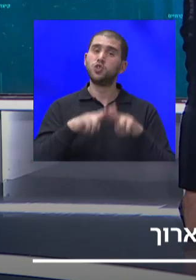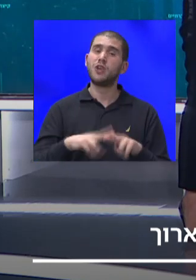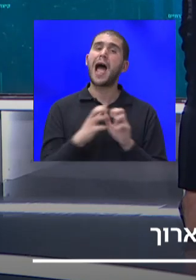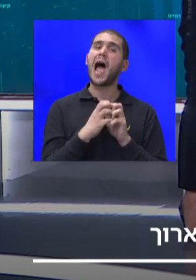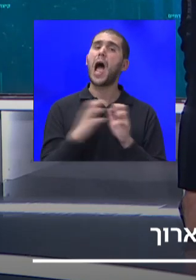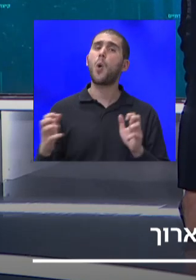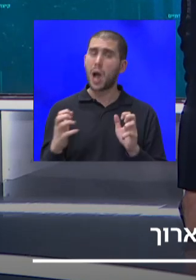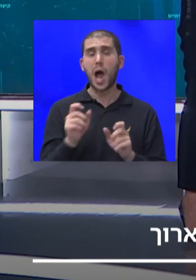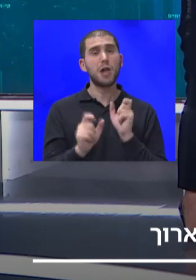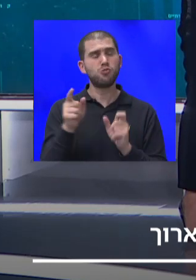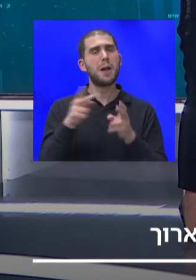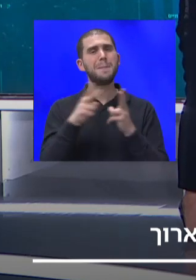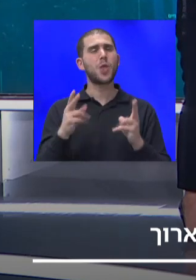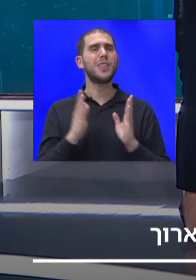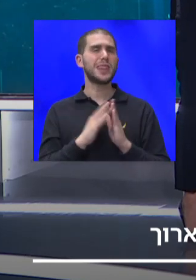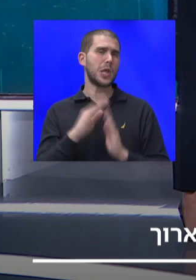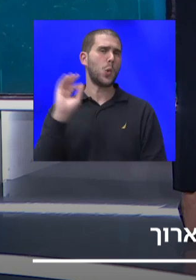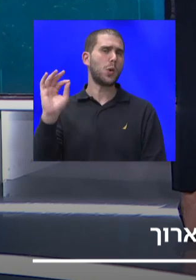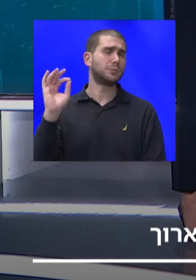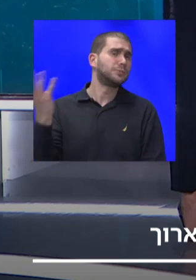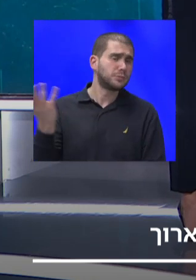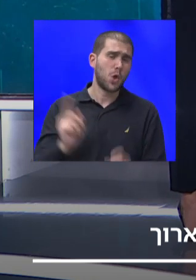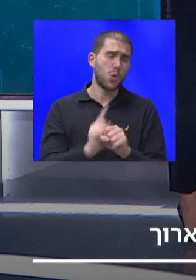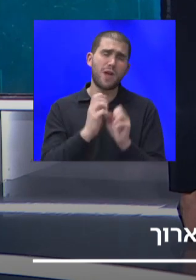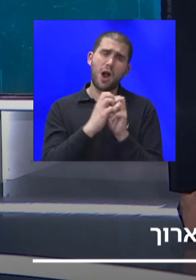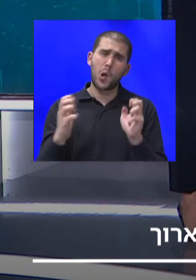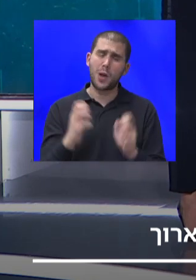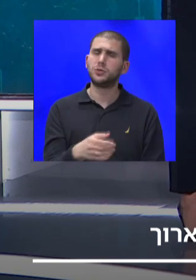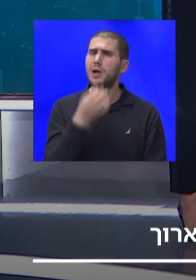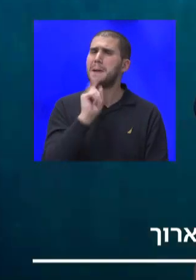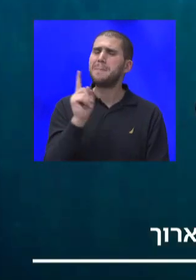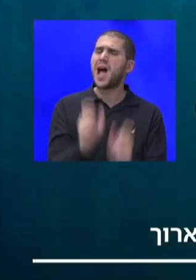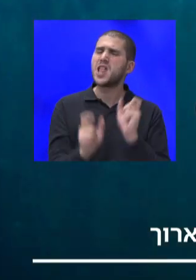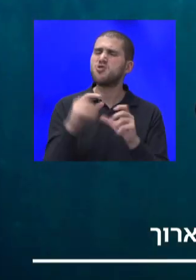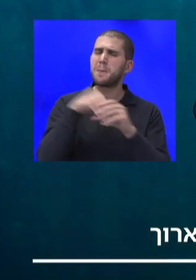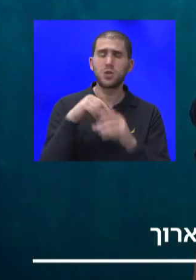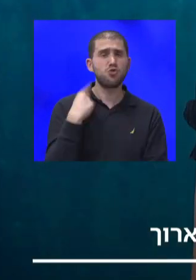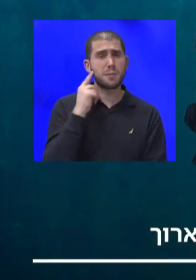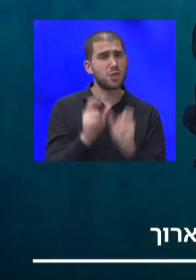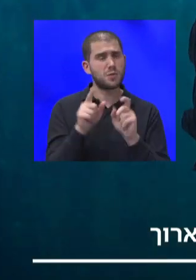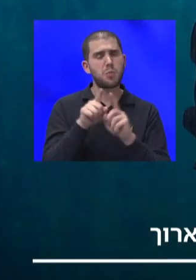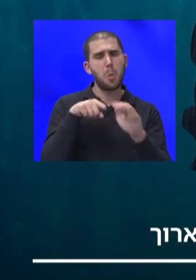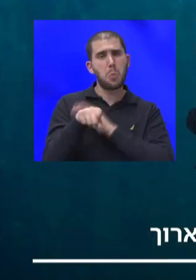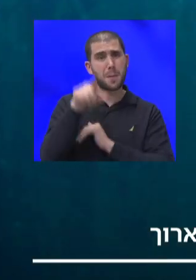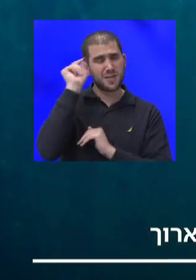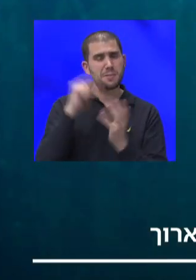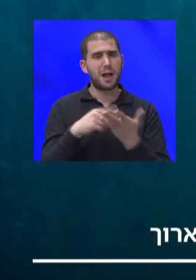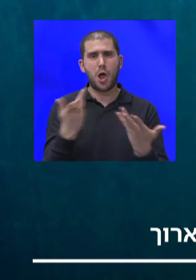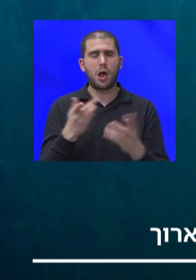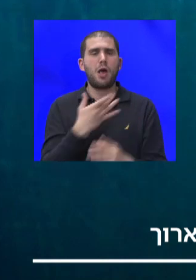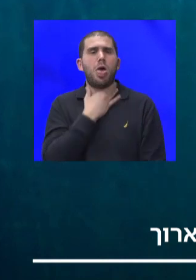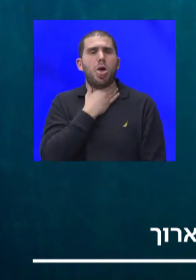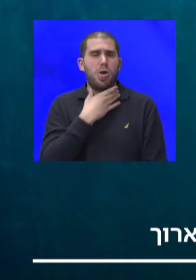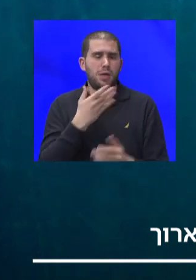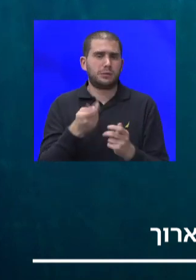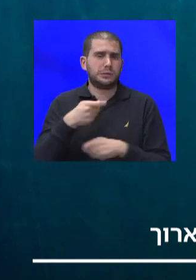הדיור שלהם לתקופות ארוכות. אז מי הקהל שלך? אנחנו שומעים על אנשים שבורחים מטל אביב כי הם לא עומדים בשכר דירה, אני לא מדמיינת שלגור